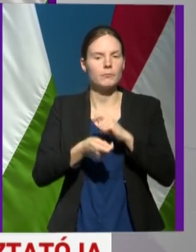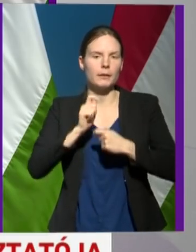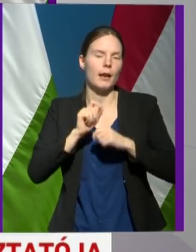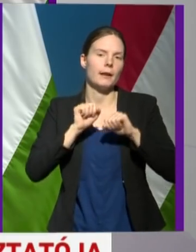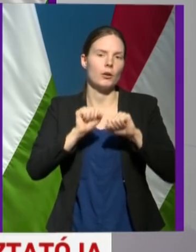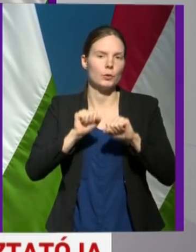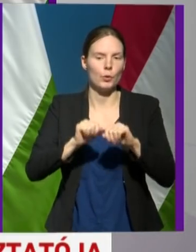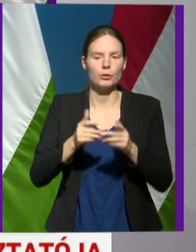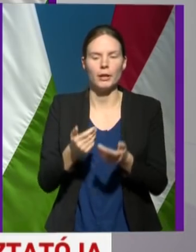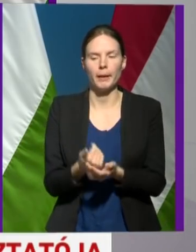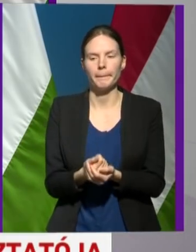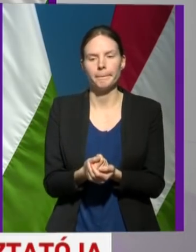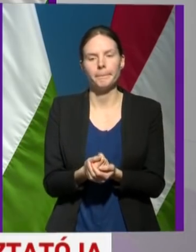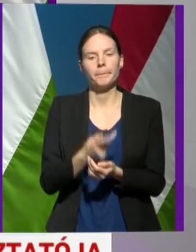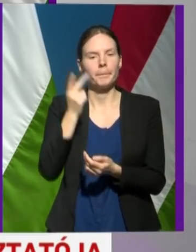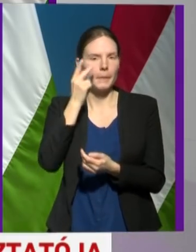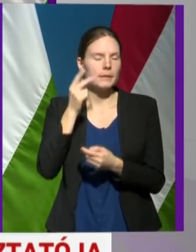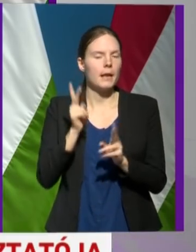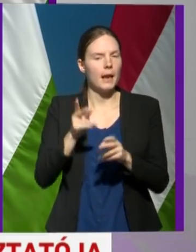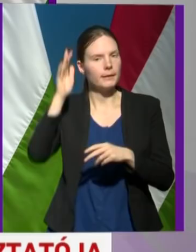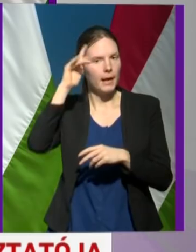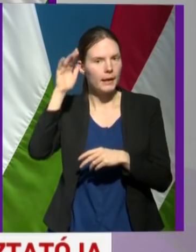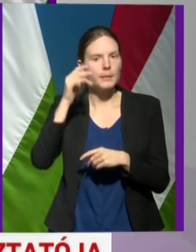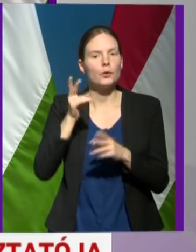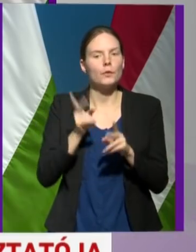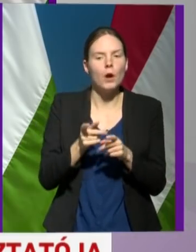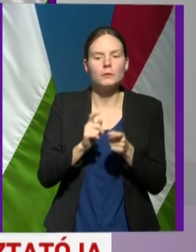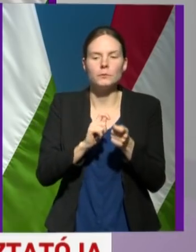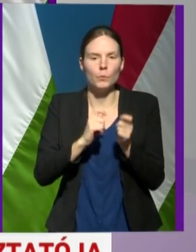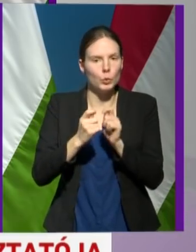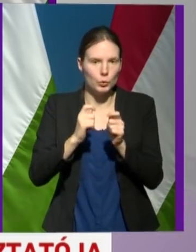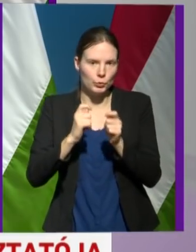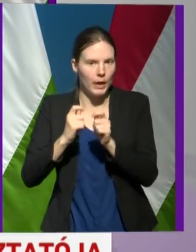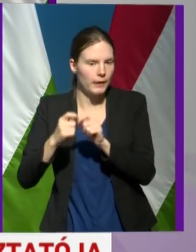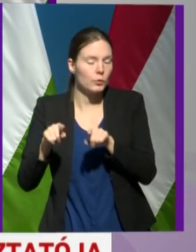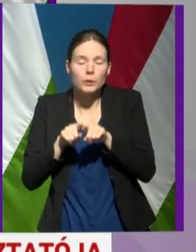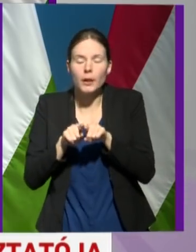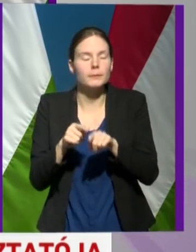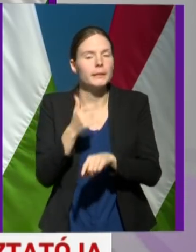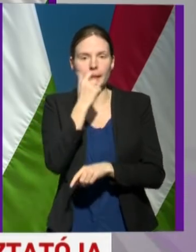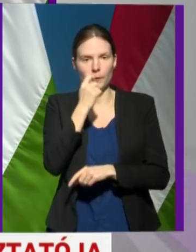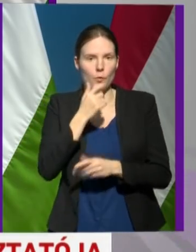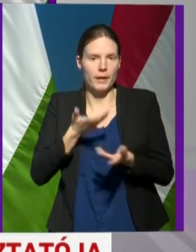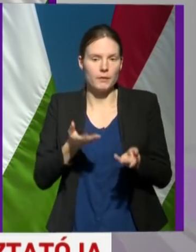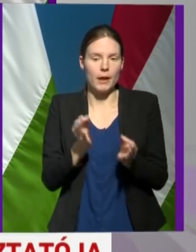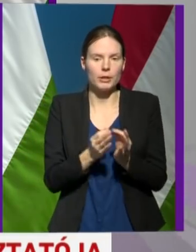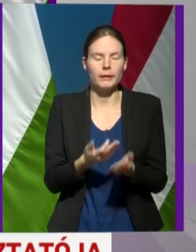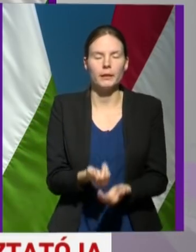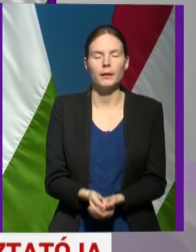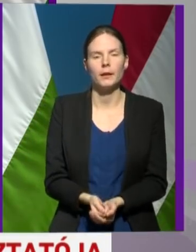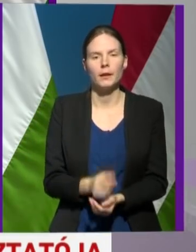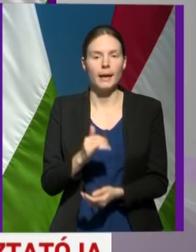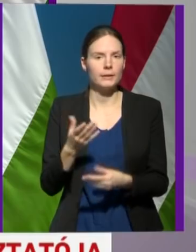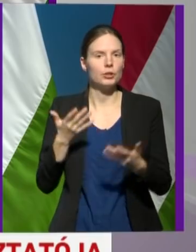okozza. Elképzelhető, hogy van és lesz módosulás, ugyanúgy, mint az influenzánál, hiszen ez is egy